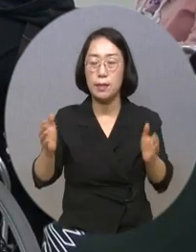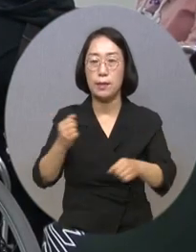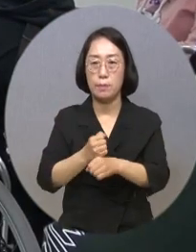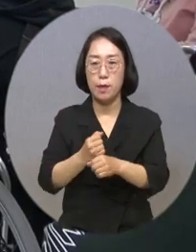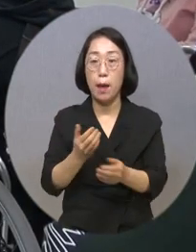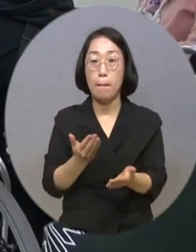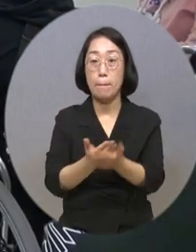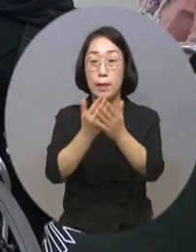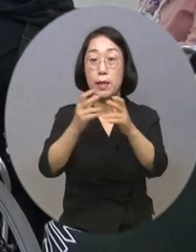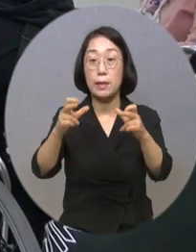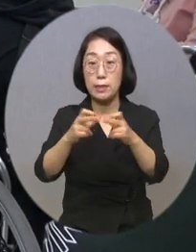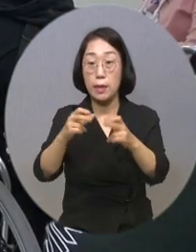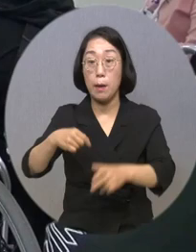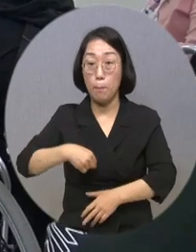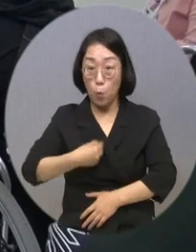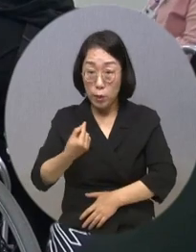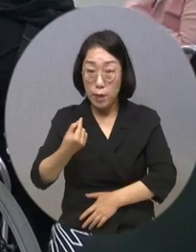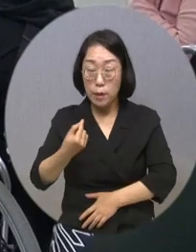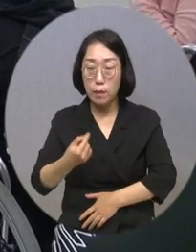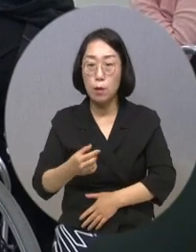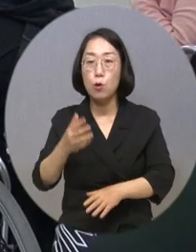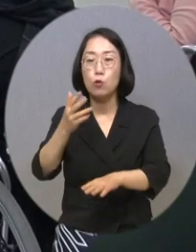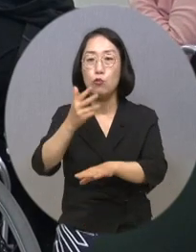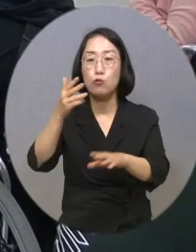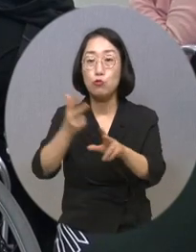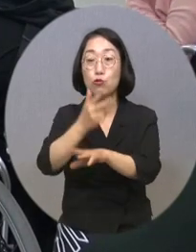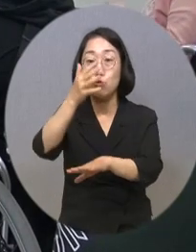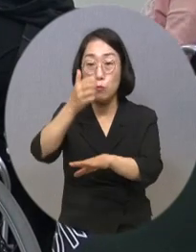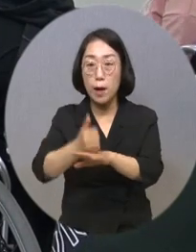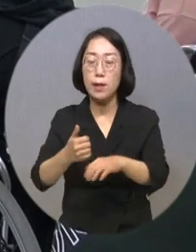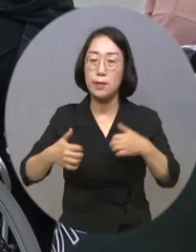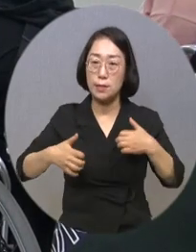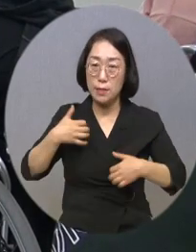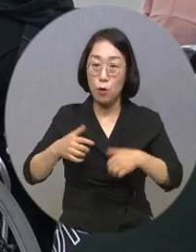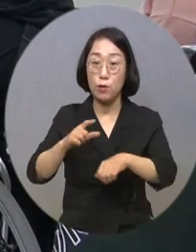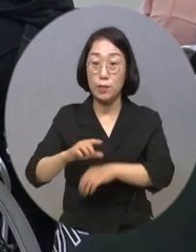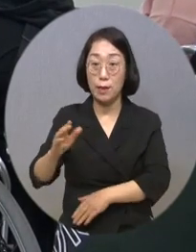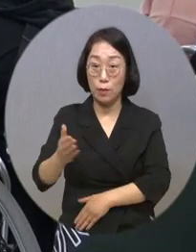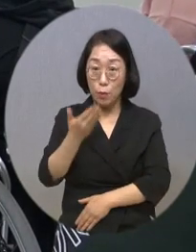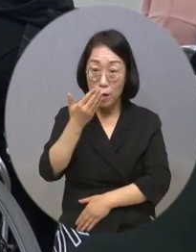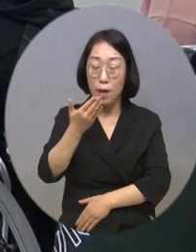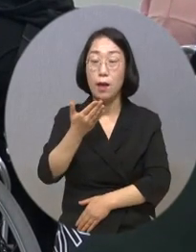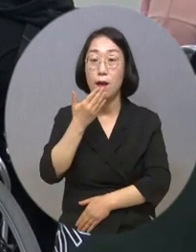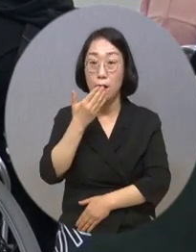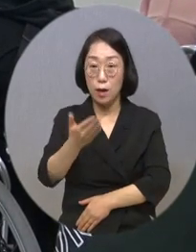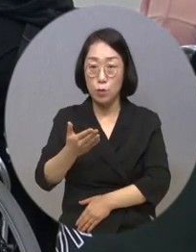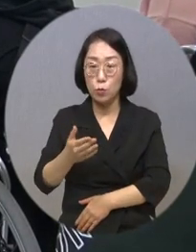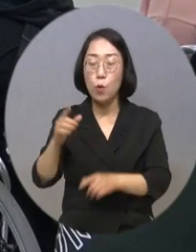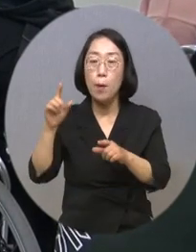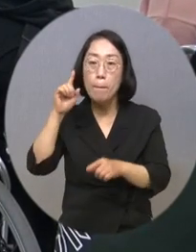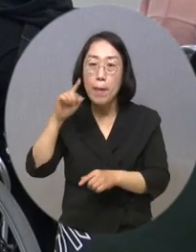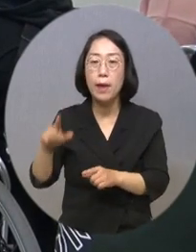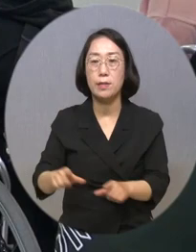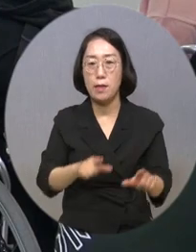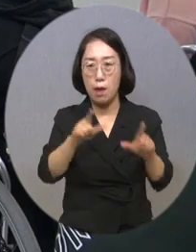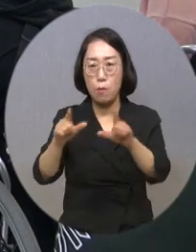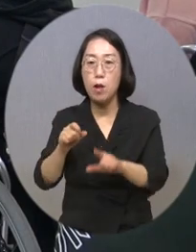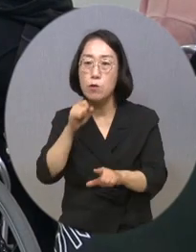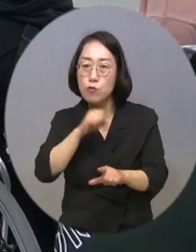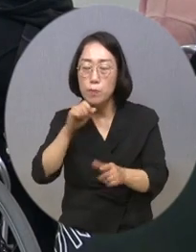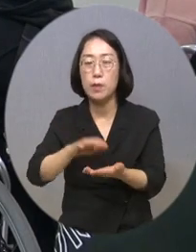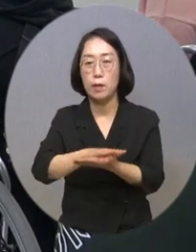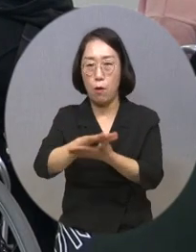발달장애인 당사자가 주말이 즐겁고 행복한 시간이 되기 위한 목적으로 일상생활, 취미여가,